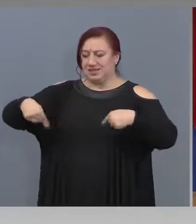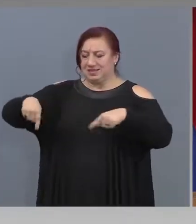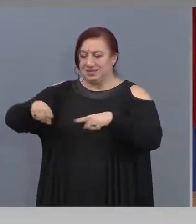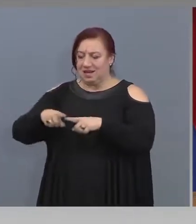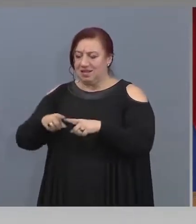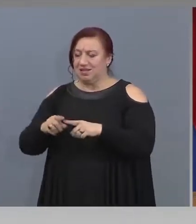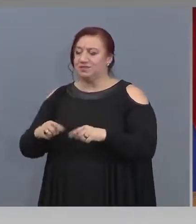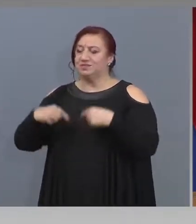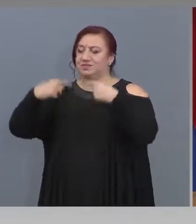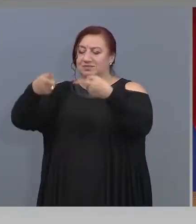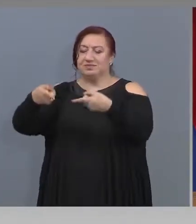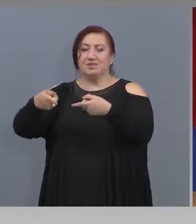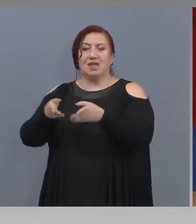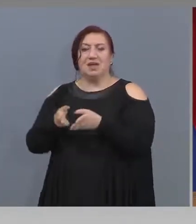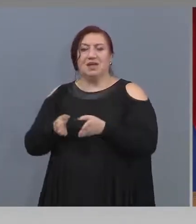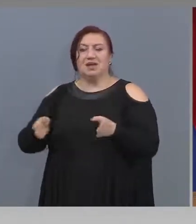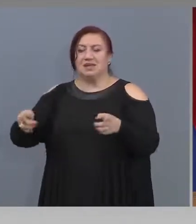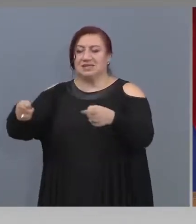може да бъде